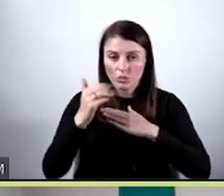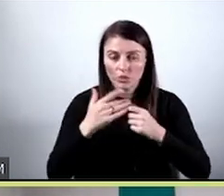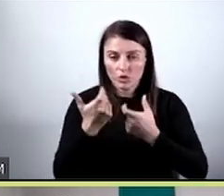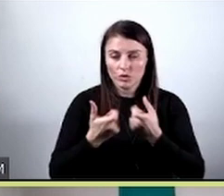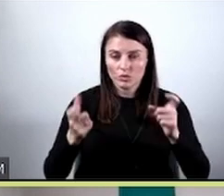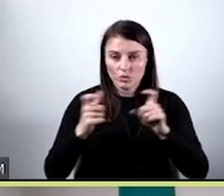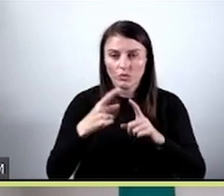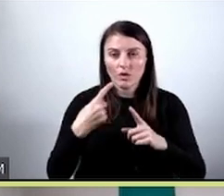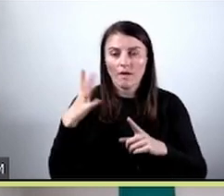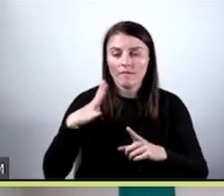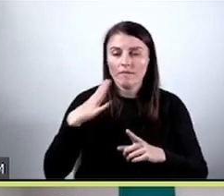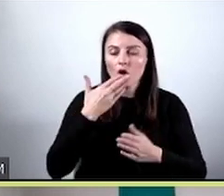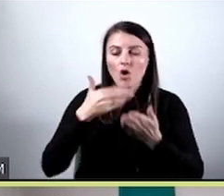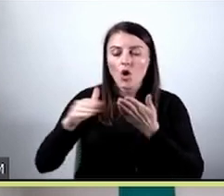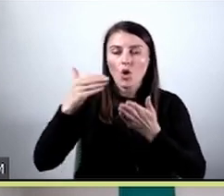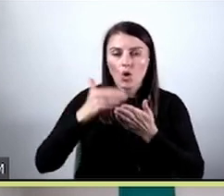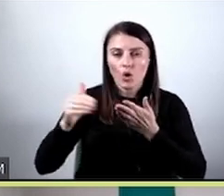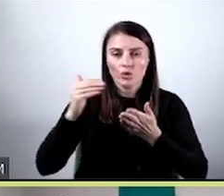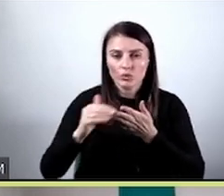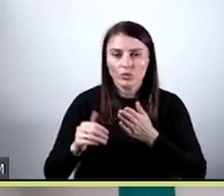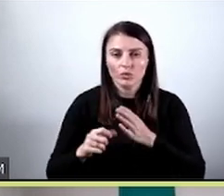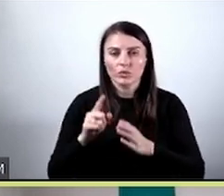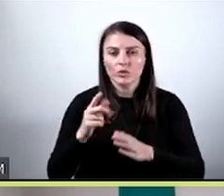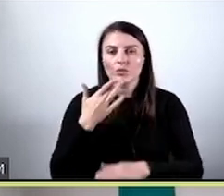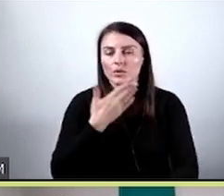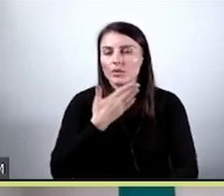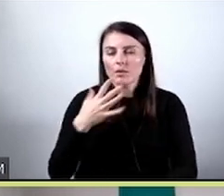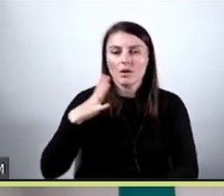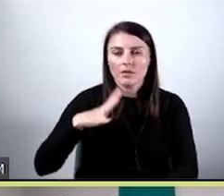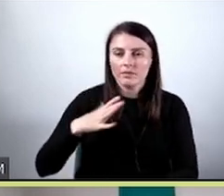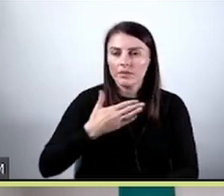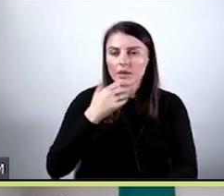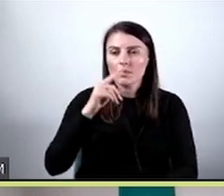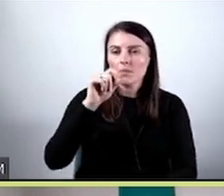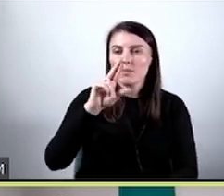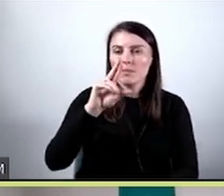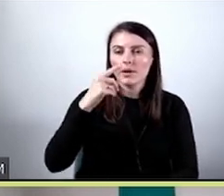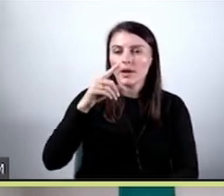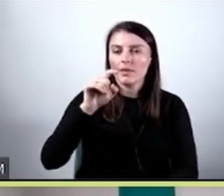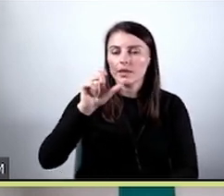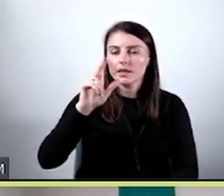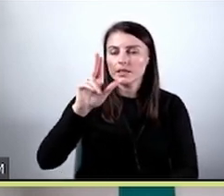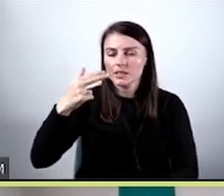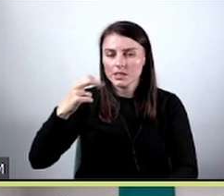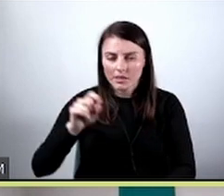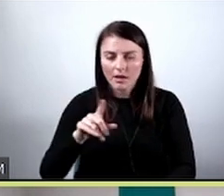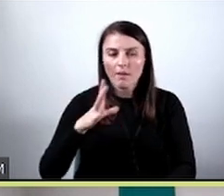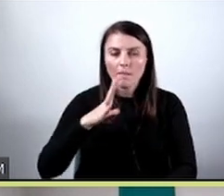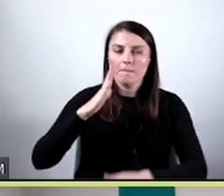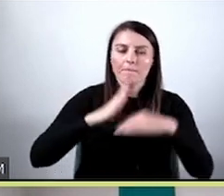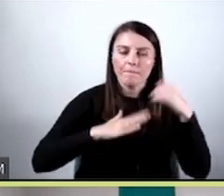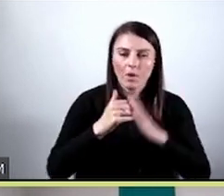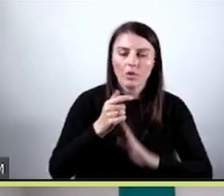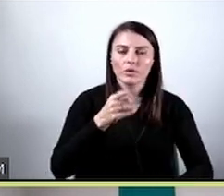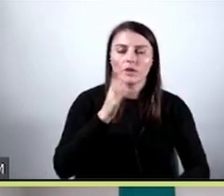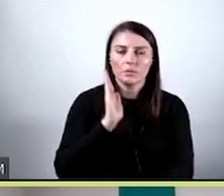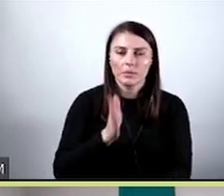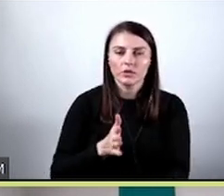razem wrzuci nam wartość odmowną, czyli model, który nie będzie miał żadnej wartości predykcyjnej, to taki model będzie miał